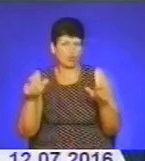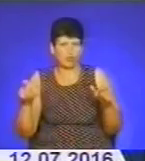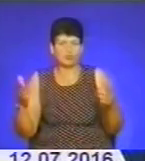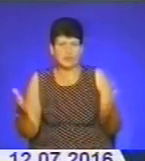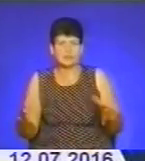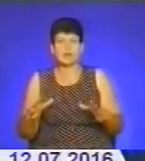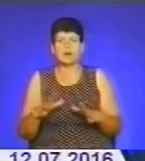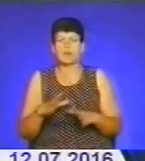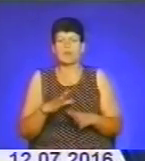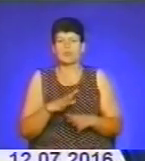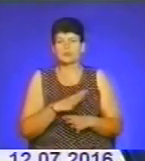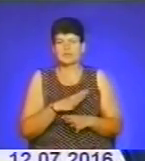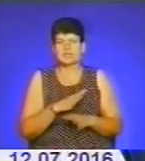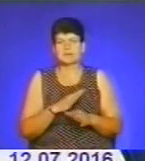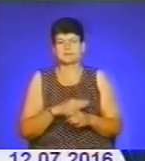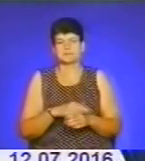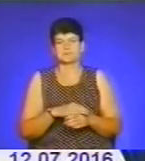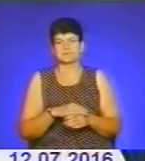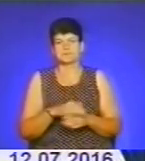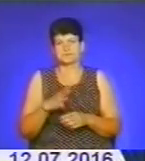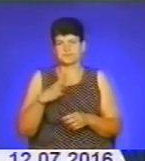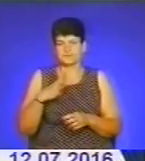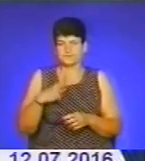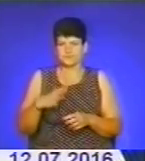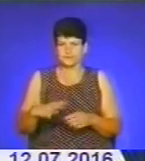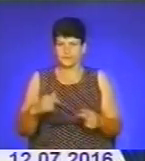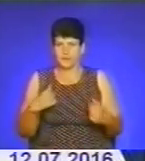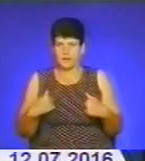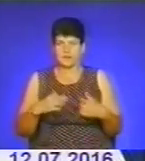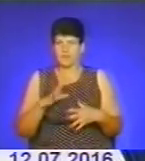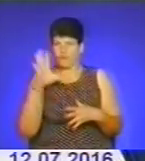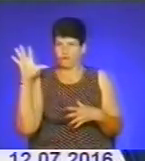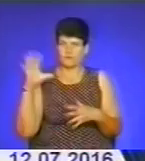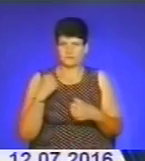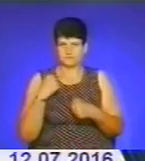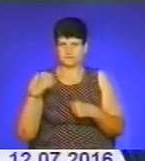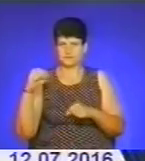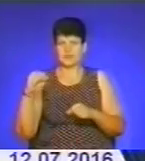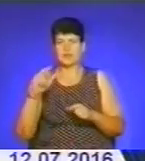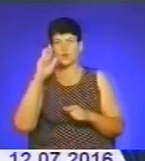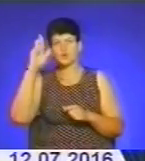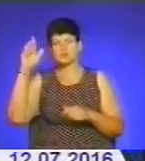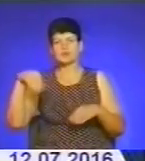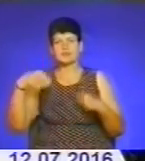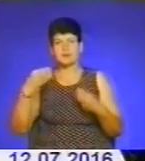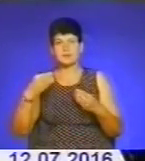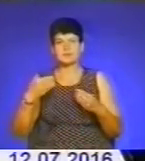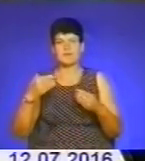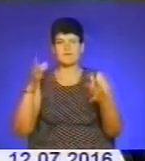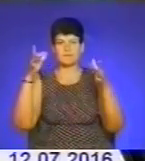були випробування, але вони всі достойно подолали, і Господь дав їм вінець слави.